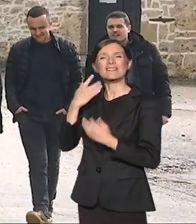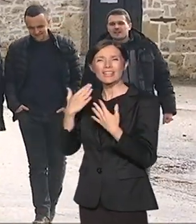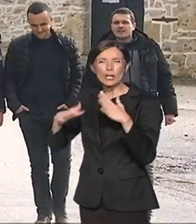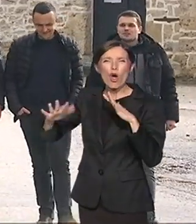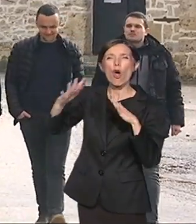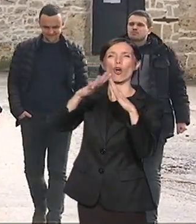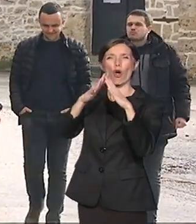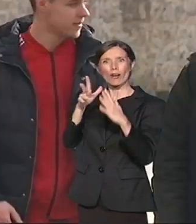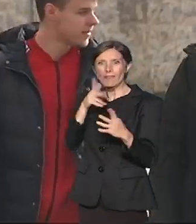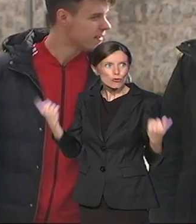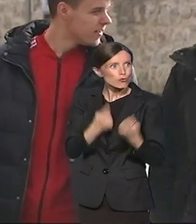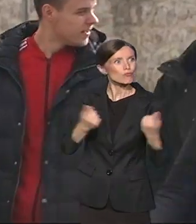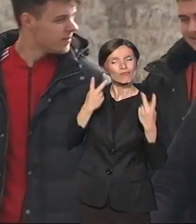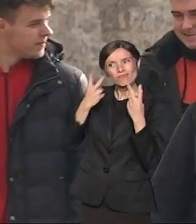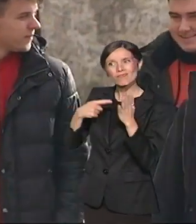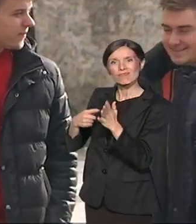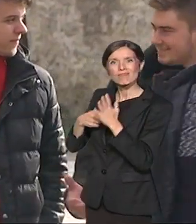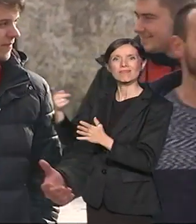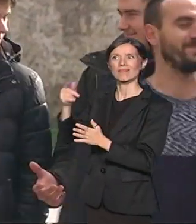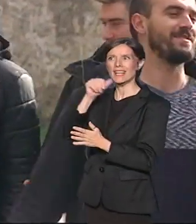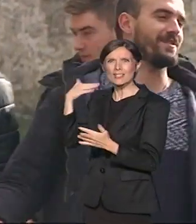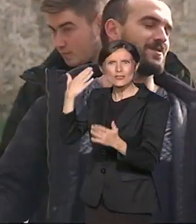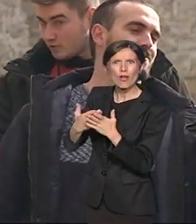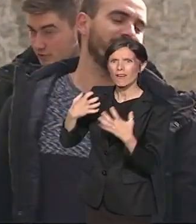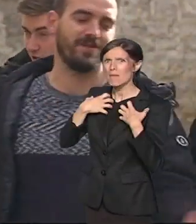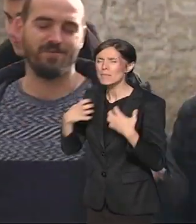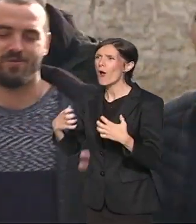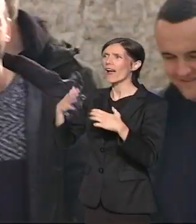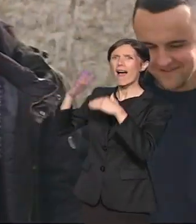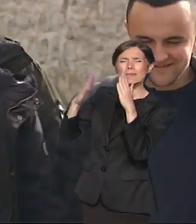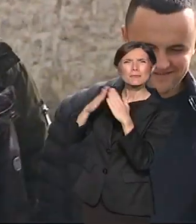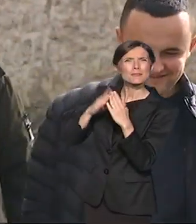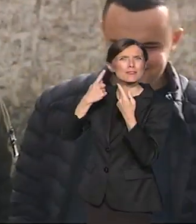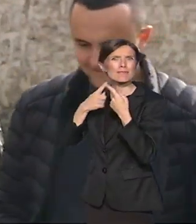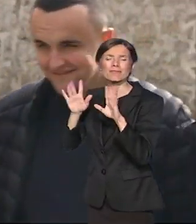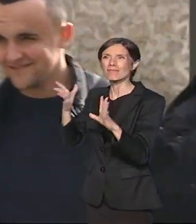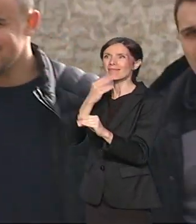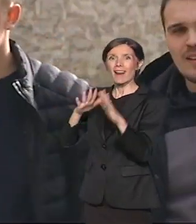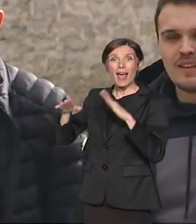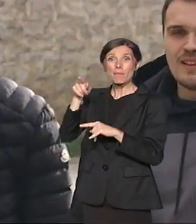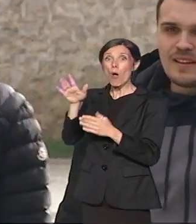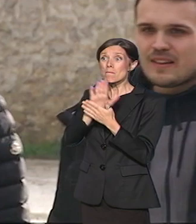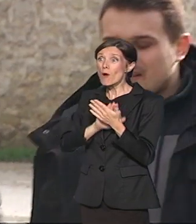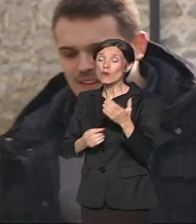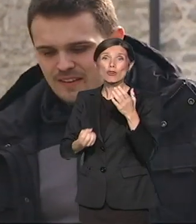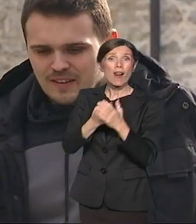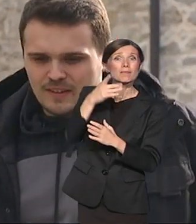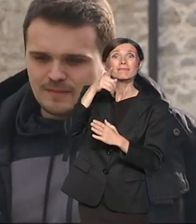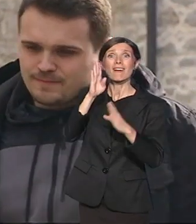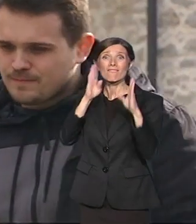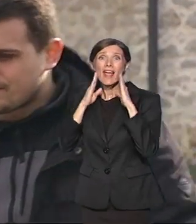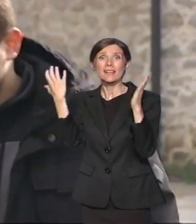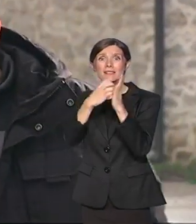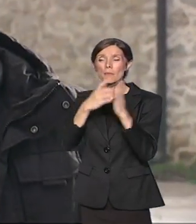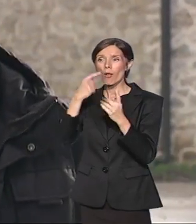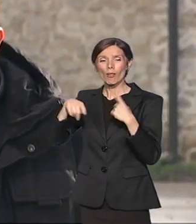arhitekture i tradicije, bogate istorijske vaštine, delovalo je kao dašak optimizma. Preko potrebnog